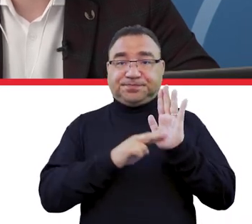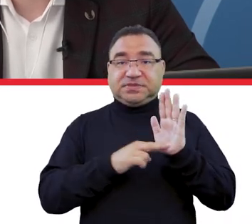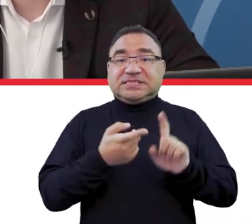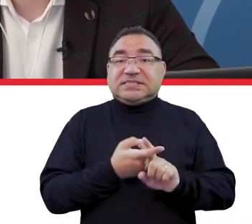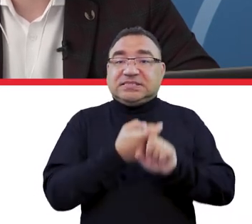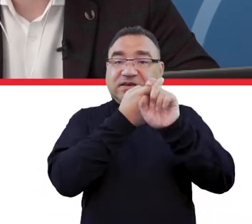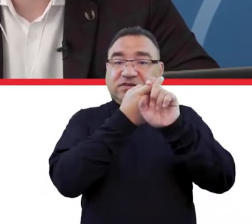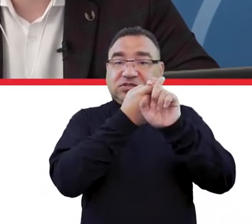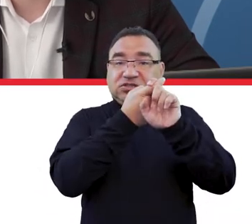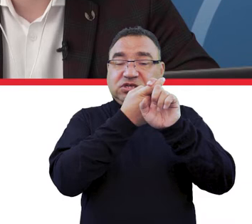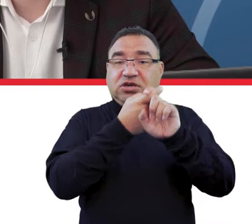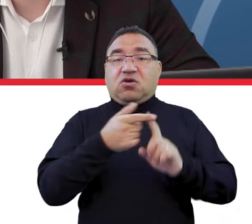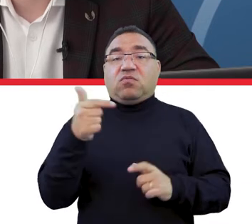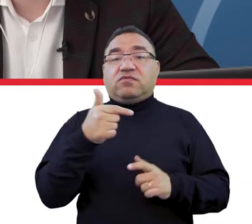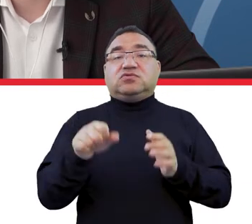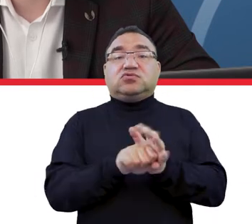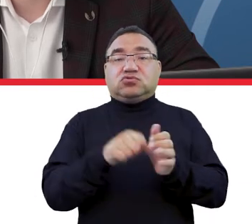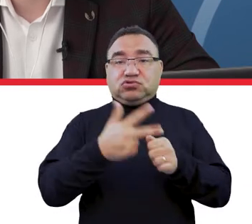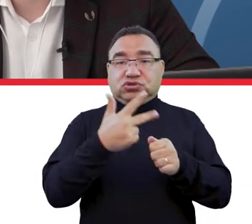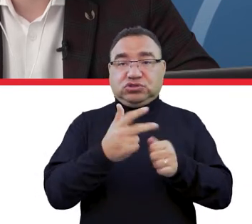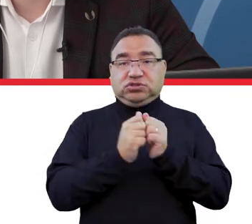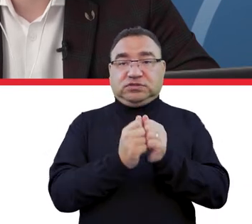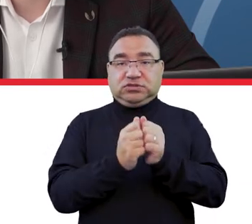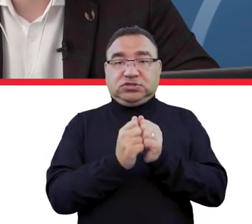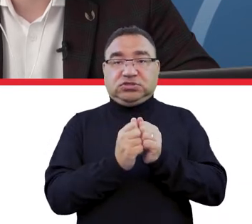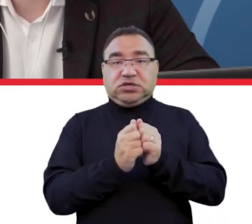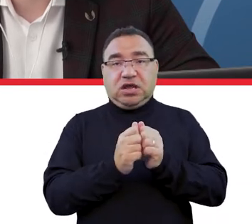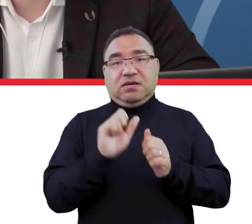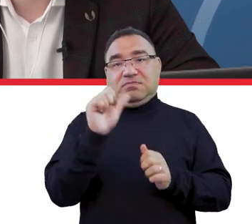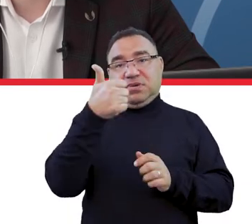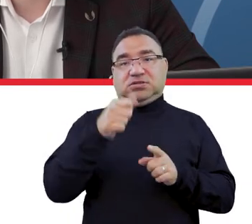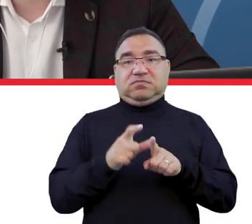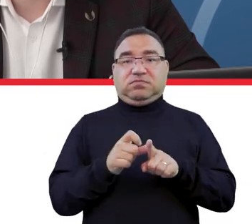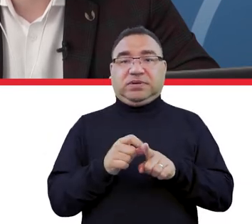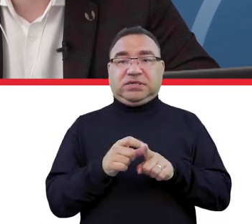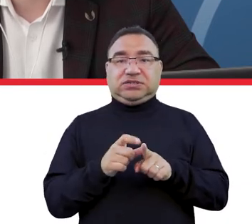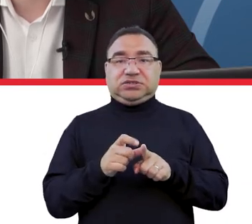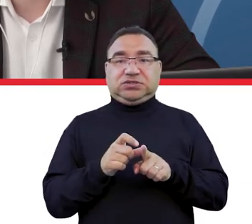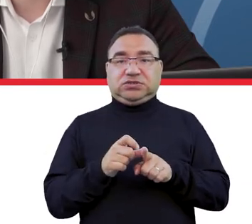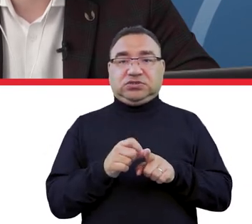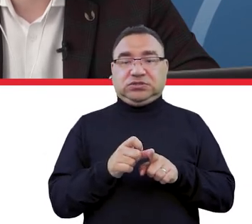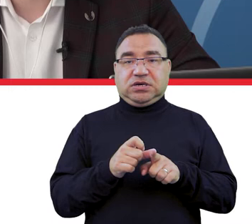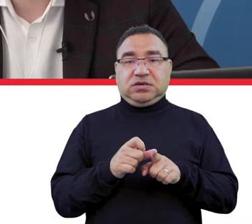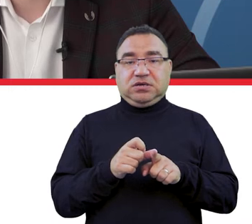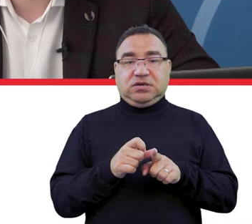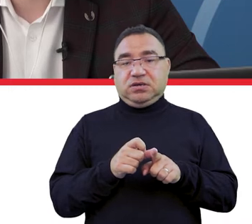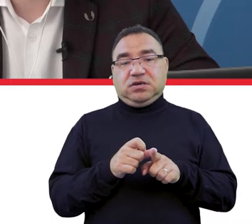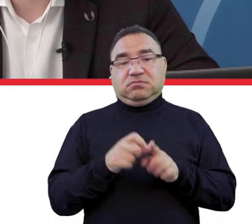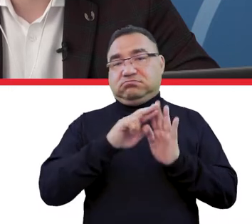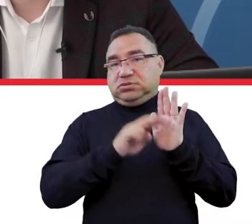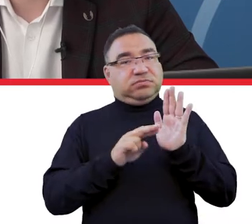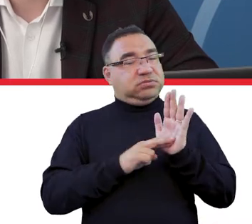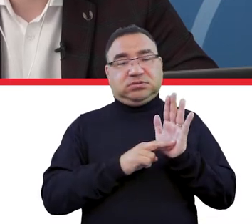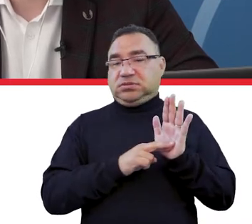zawieszające kształcenie obowiązuje do 30 września, ale już od 1 października to rozporządzenie